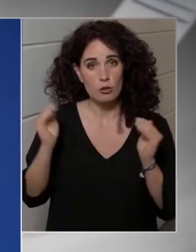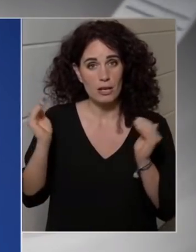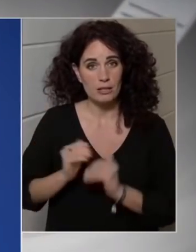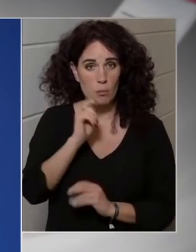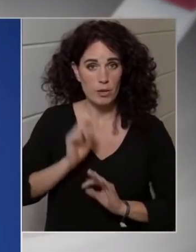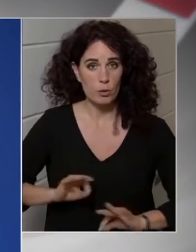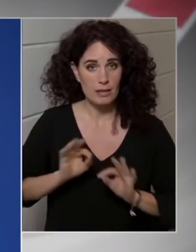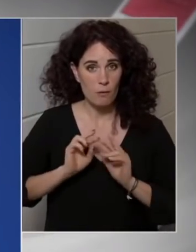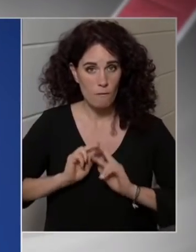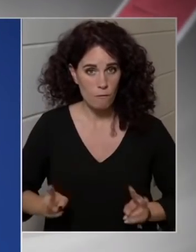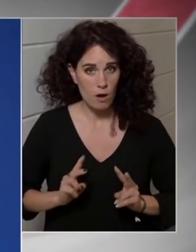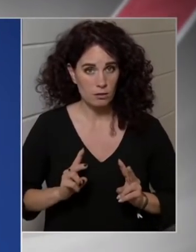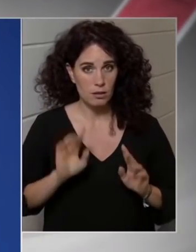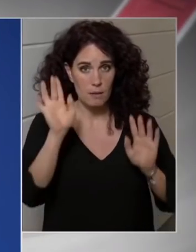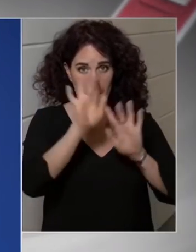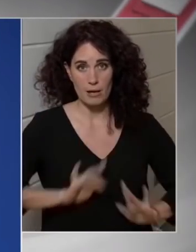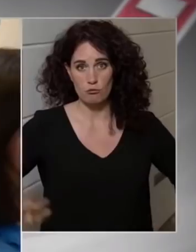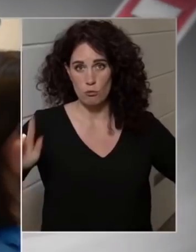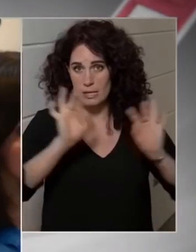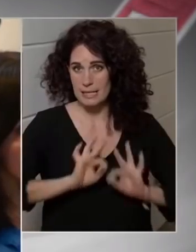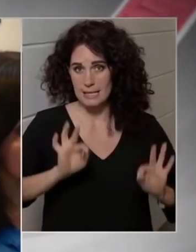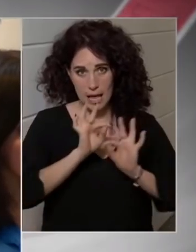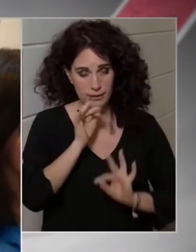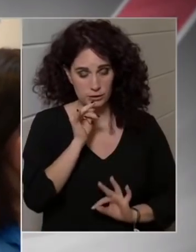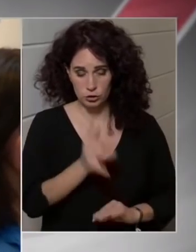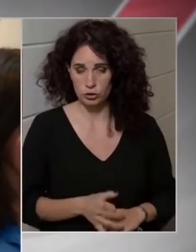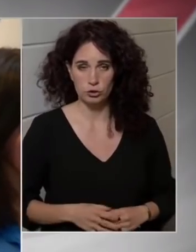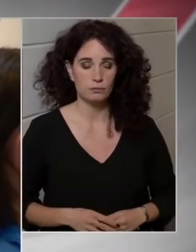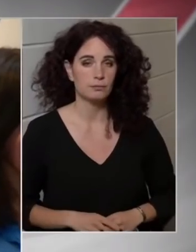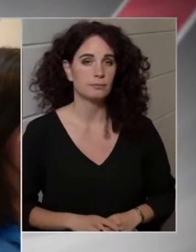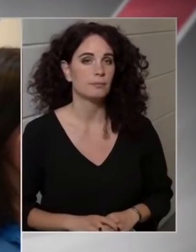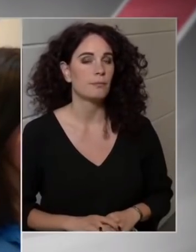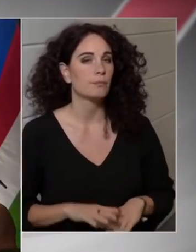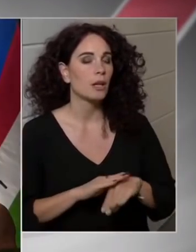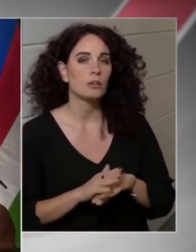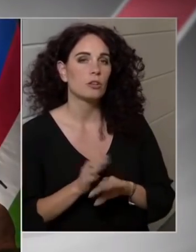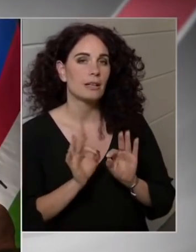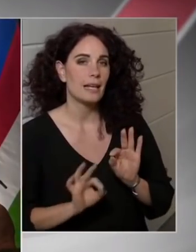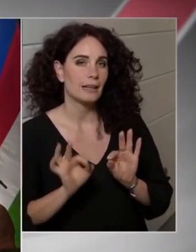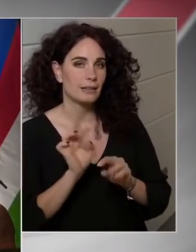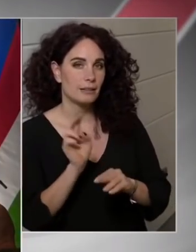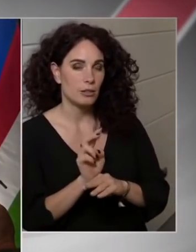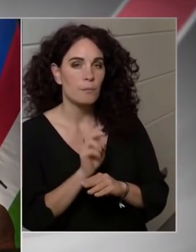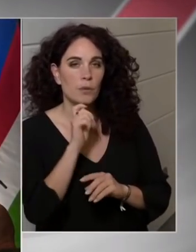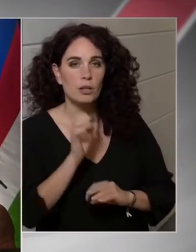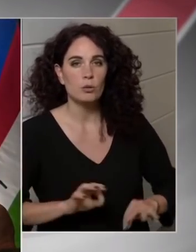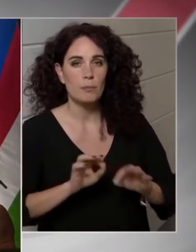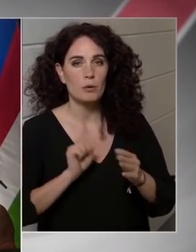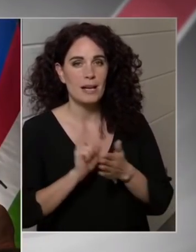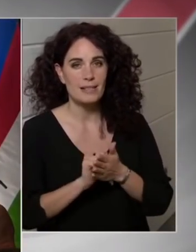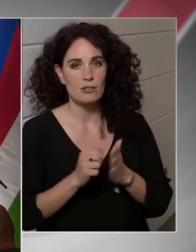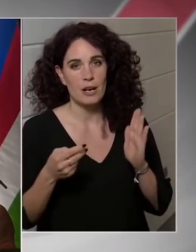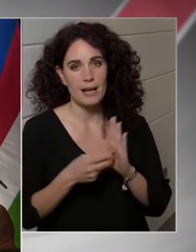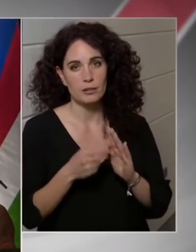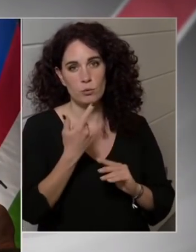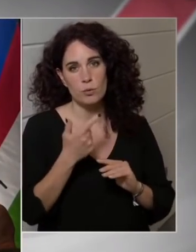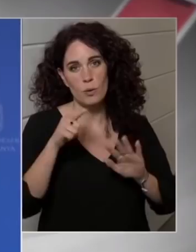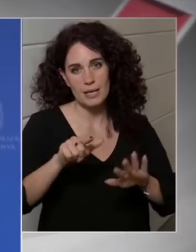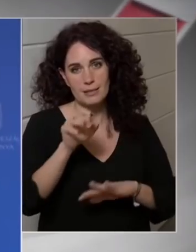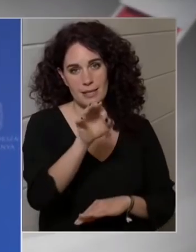környező országokban nincsen. Bocsánat, egy kiegészítés, hogy Magyarországon a beruházási ráta az 27%-os.